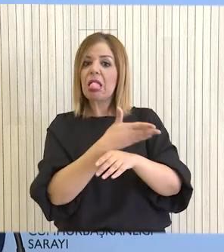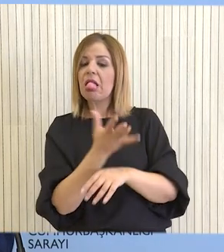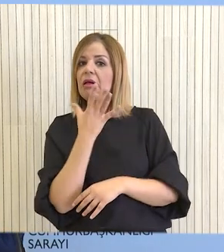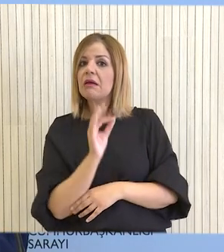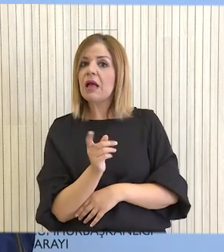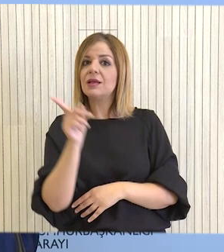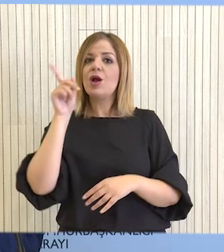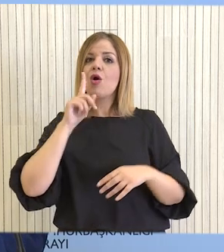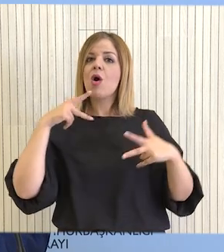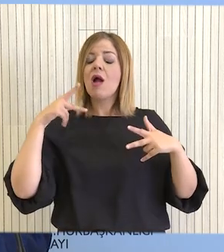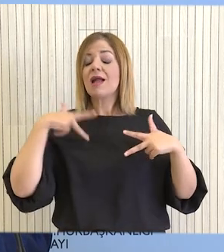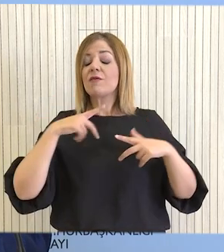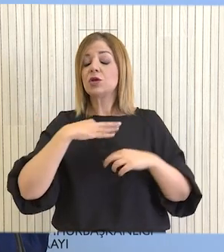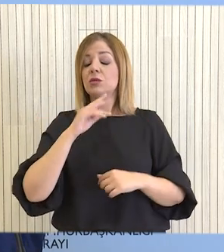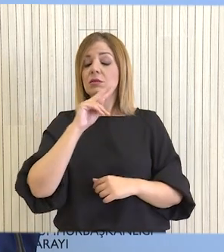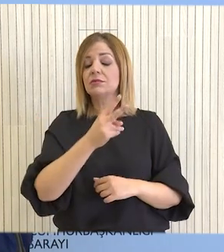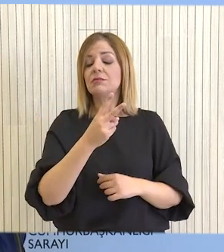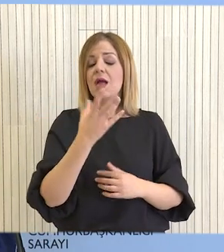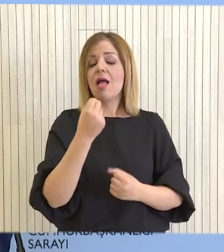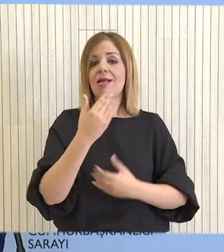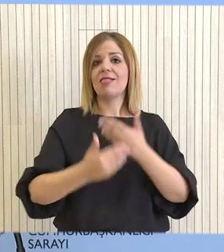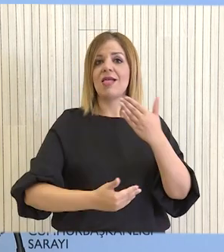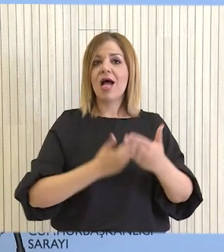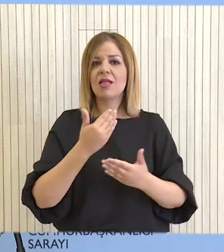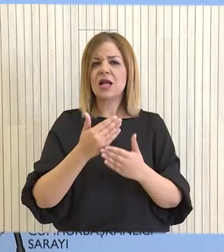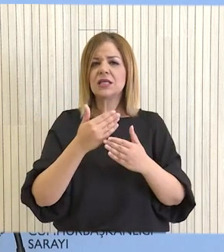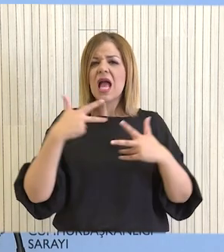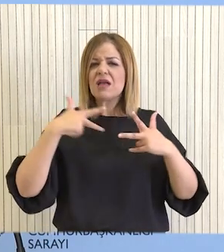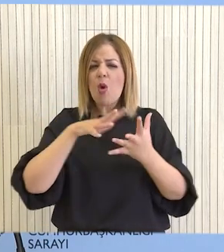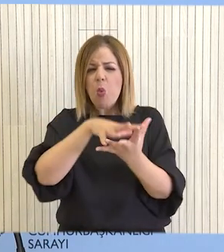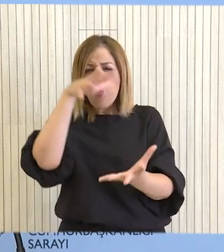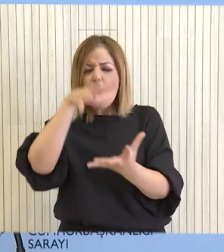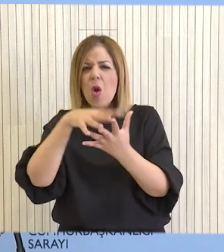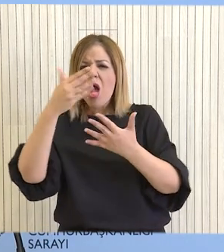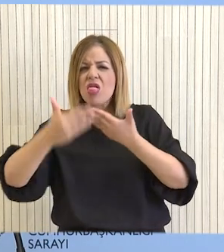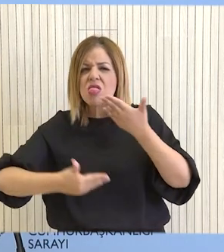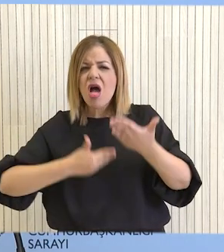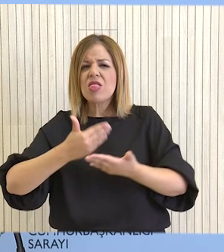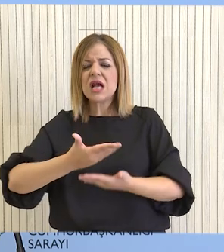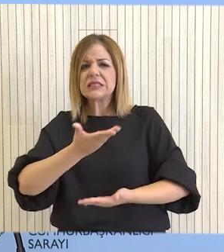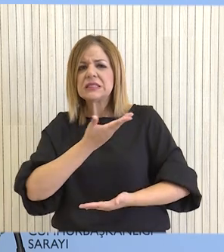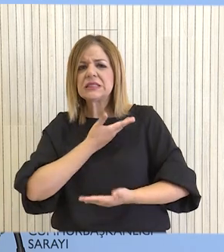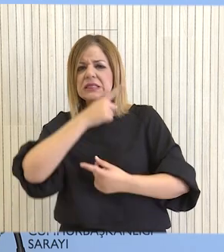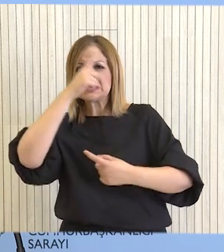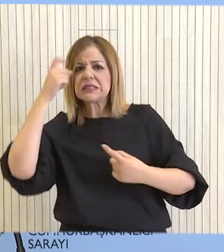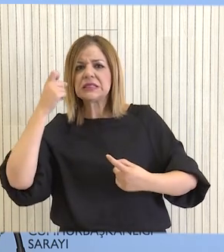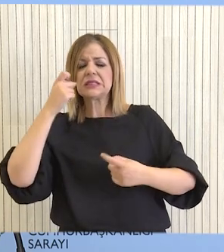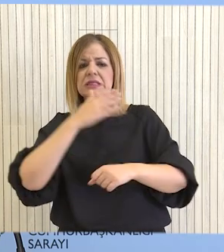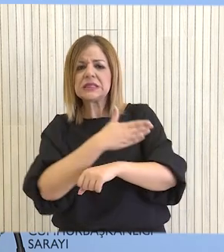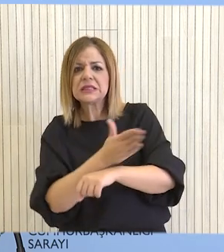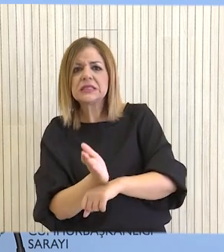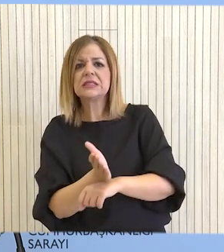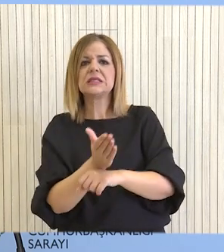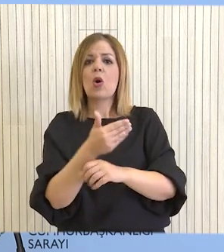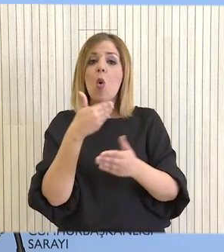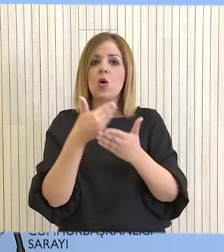Υπάρχουν διαδικασίες που πρέπει να ακολουθηθούν αντιλαμβάνεστε το μέγεθος του δημοσιοτομέα και οι διαδικασίες που πρέπει και προνοούνται ώστε να μπορεί να